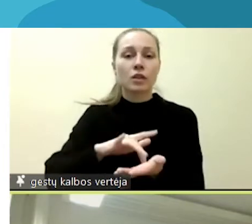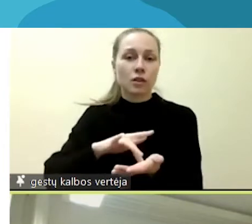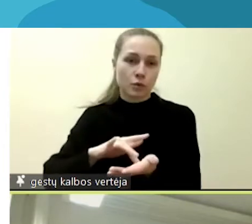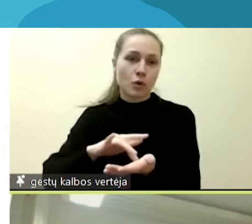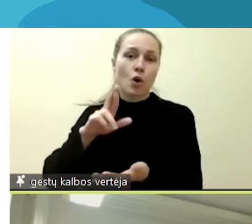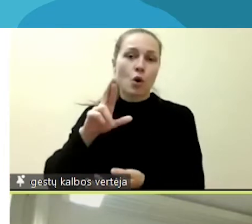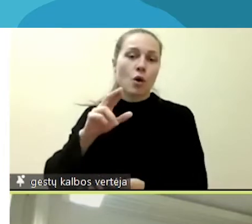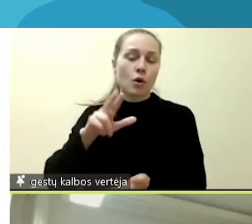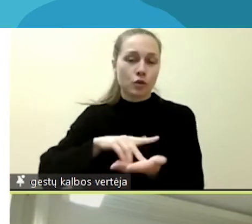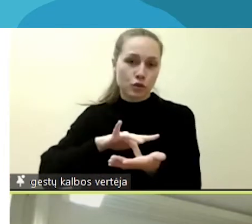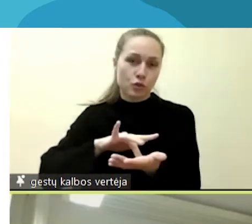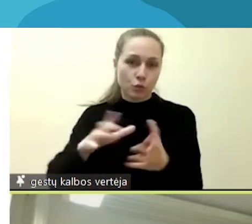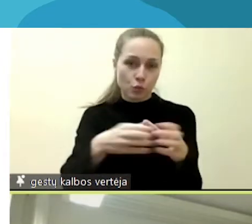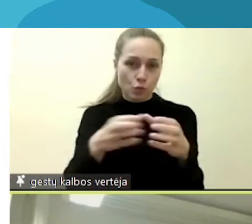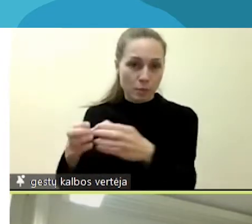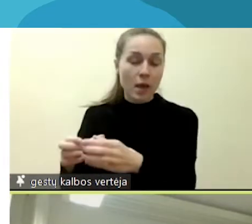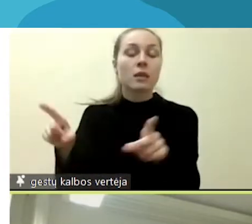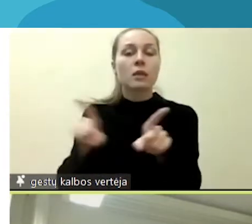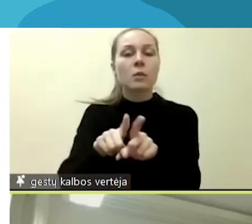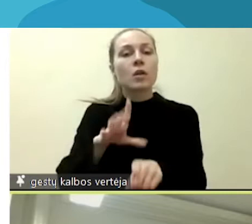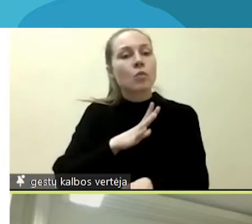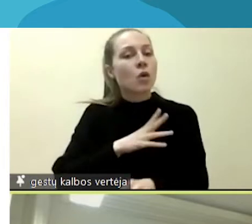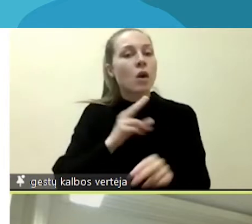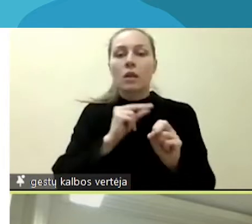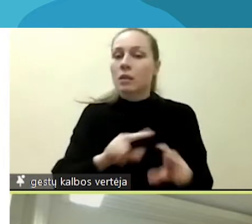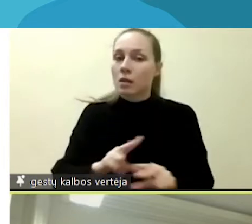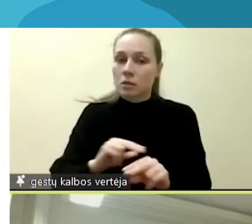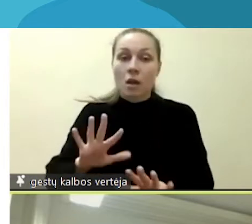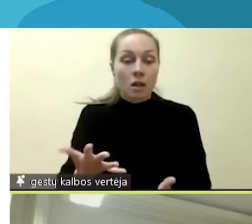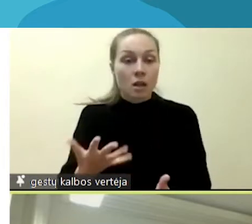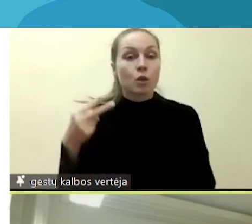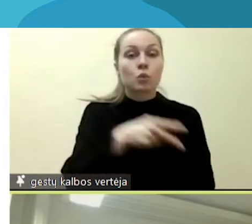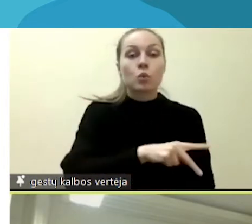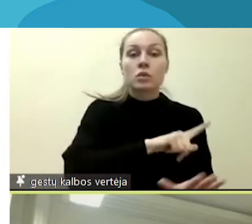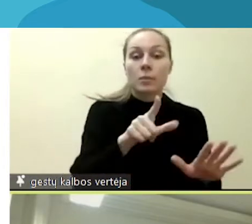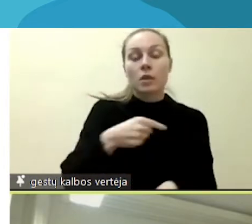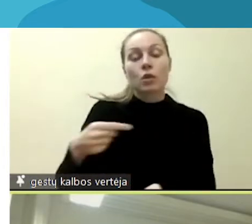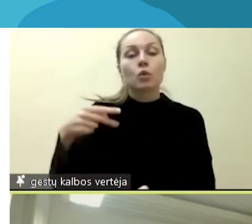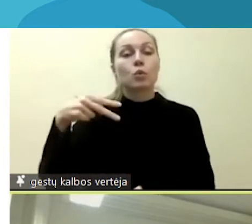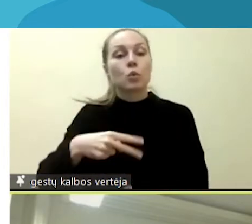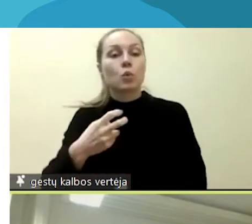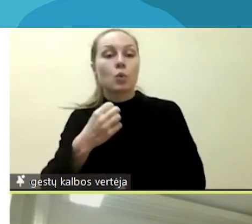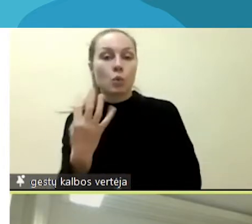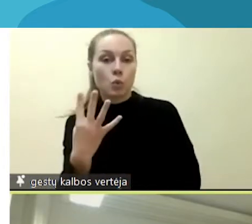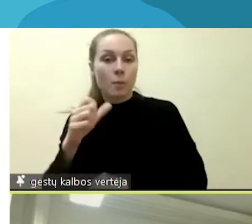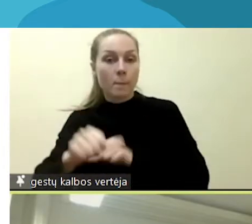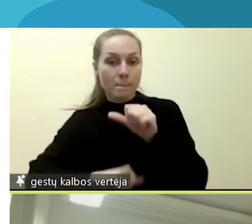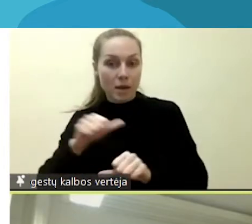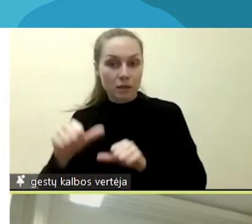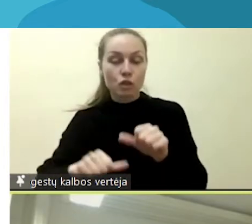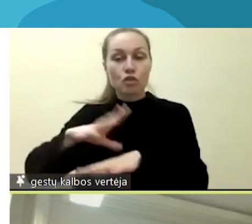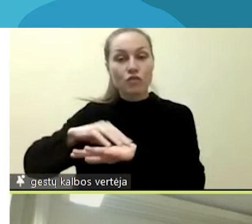nesėkmės faktoriai. 2007-2014 metais Švedija